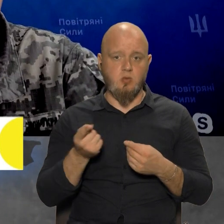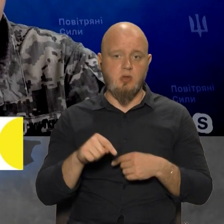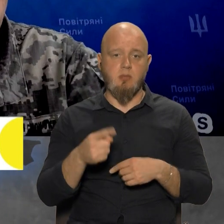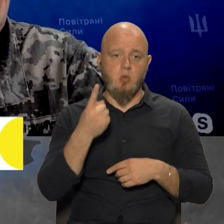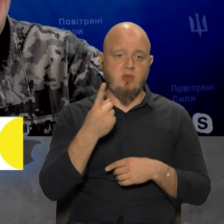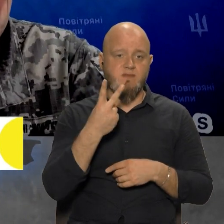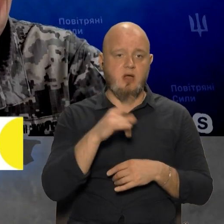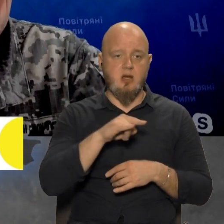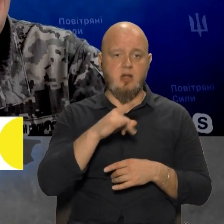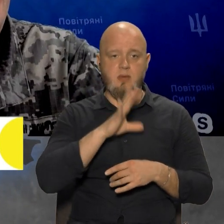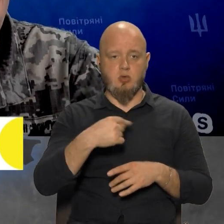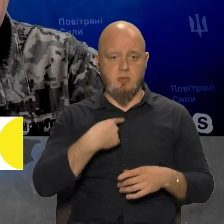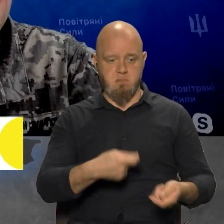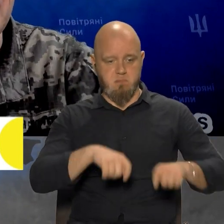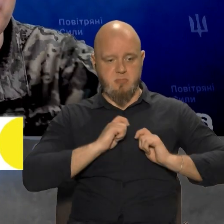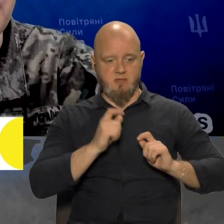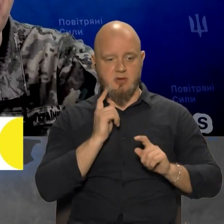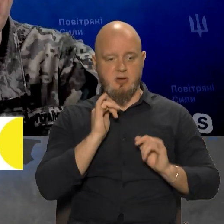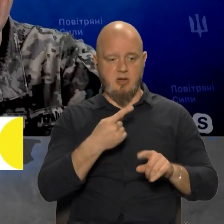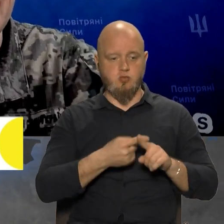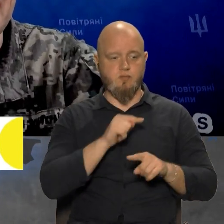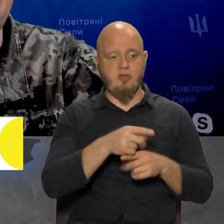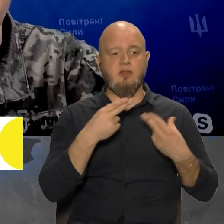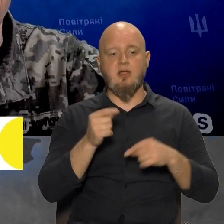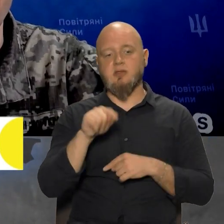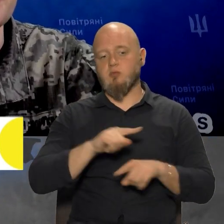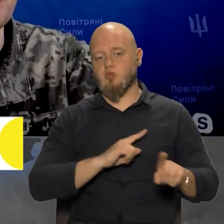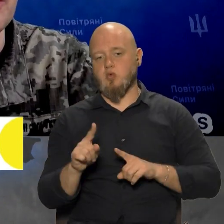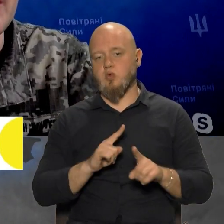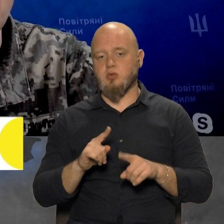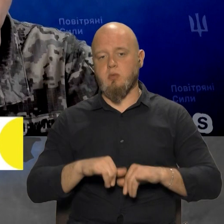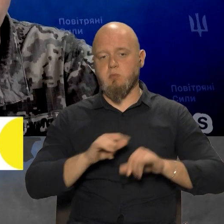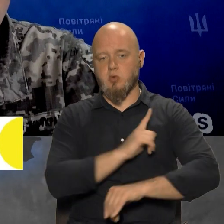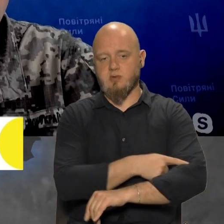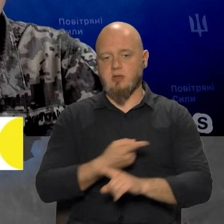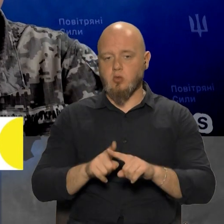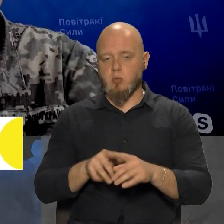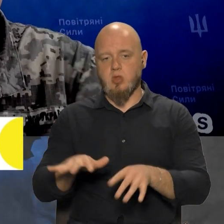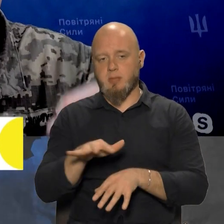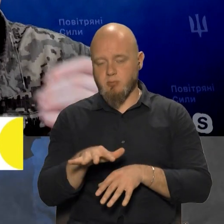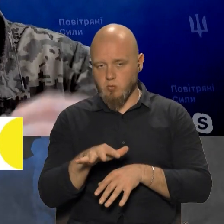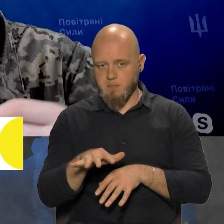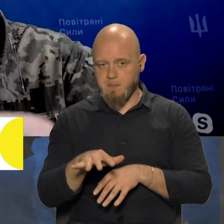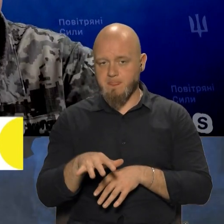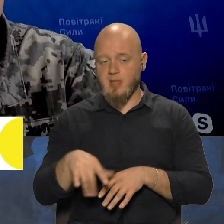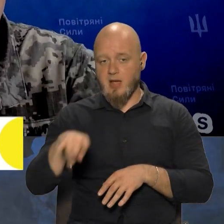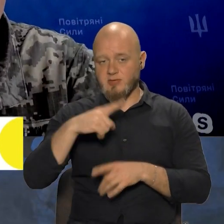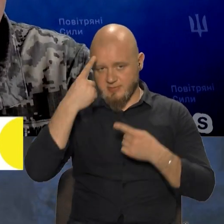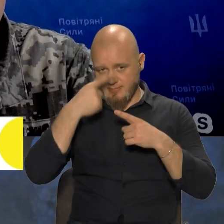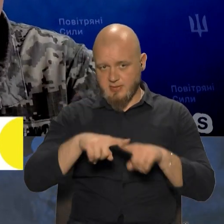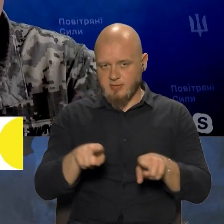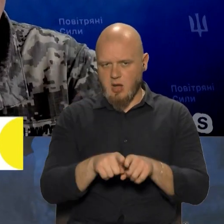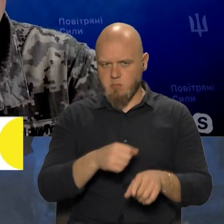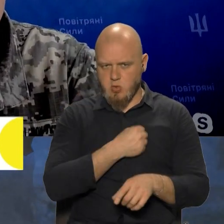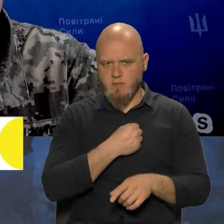один-два літаки не буде нам передавати, для того, щоб вони десь там щось посилювали на тому напрямку. Авіаційна техніка, така